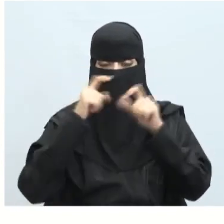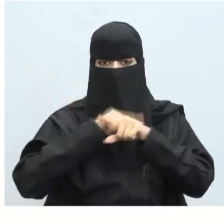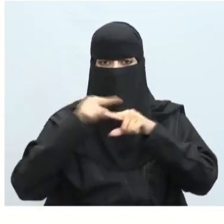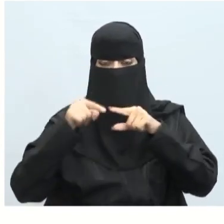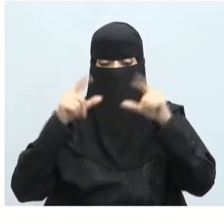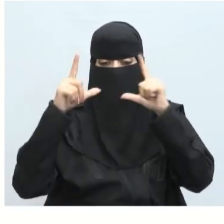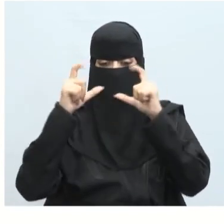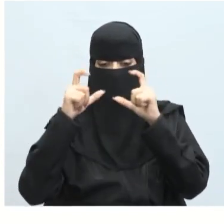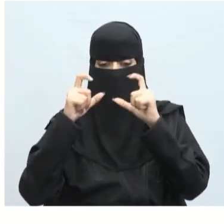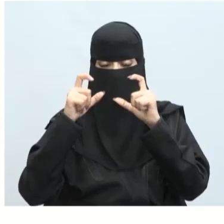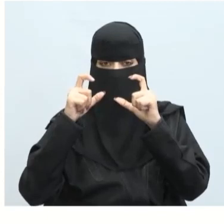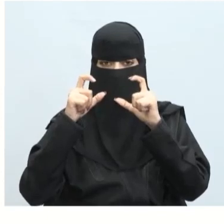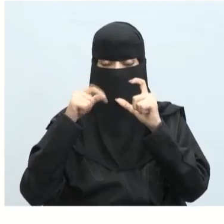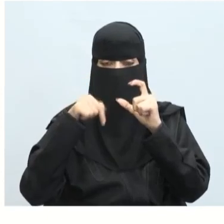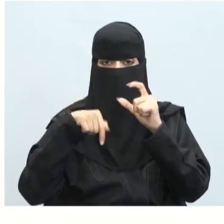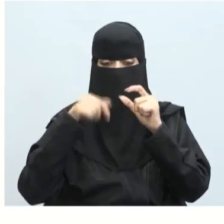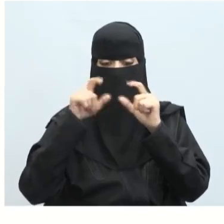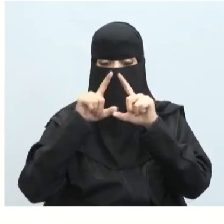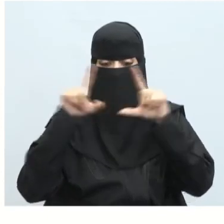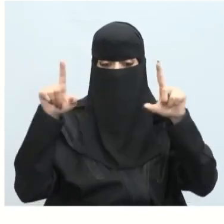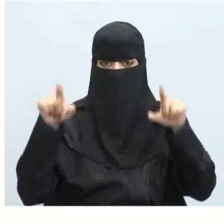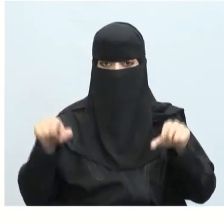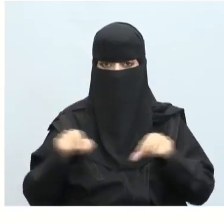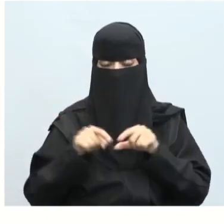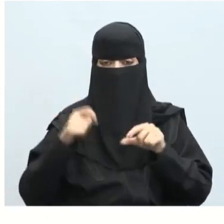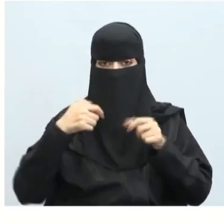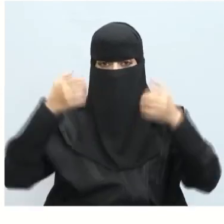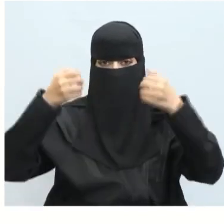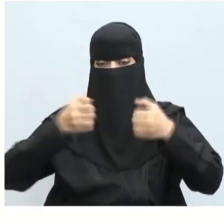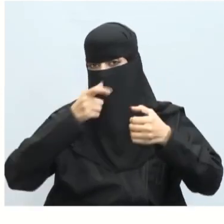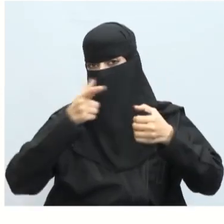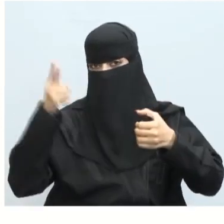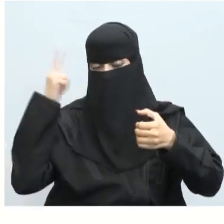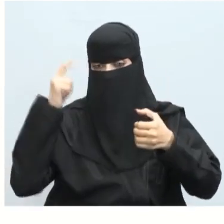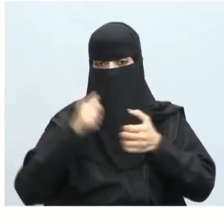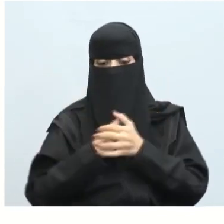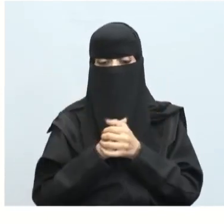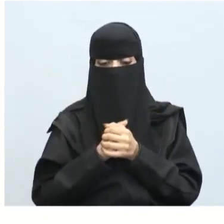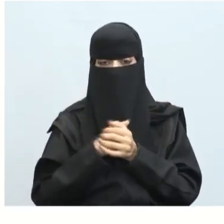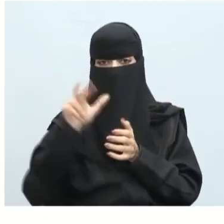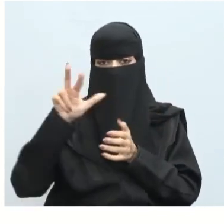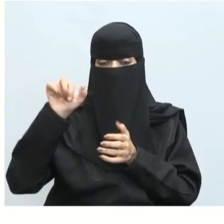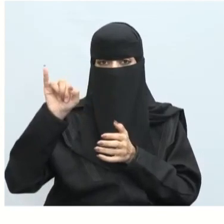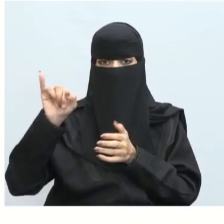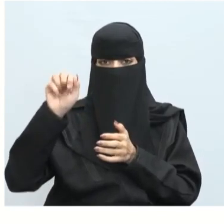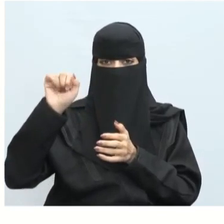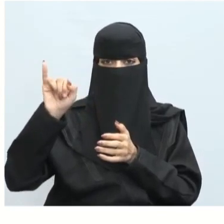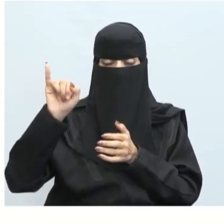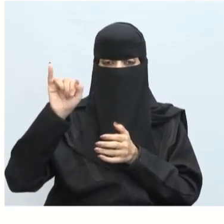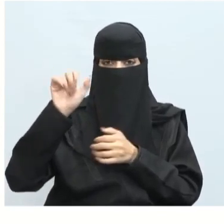ونضبط خاصية Picture صورة إلى صورة قصر المسمك Picture المسمك Castle